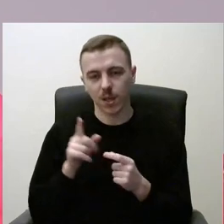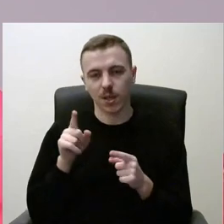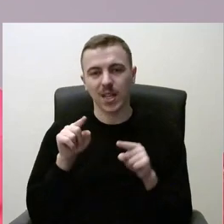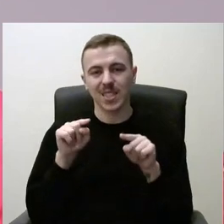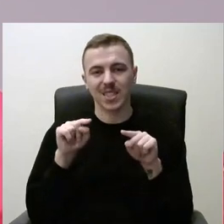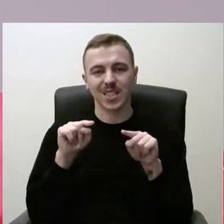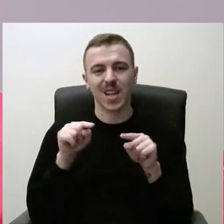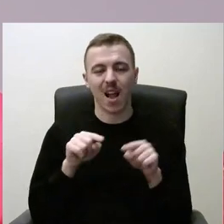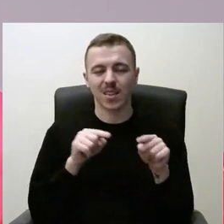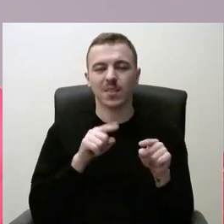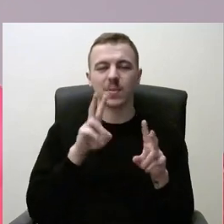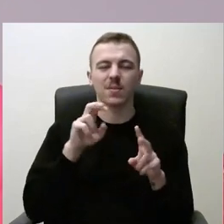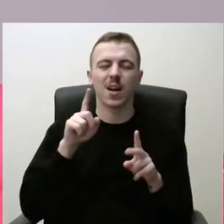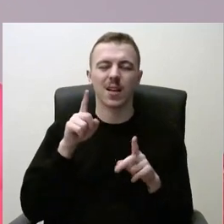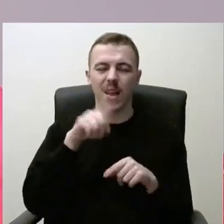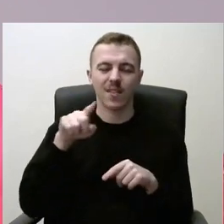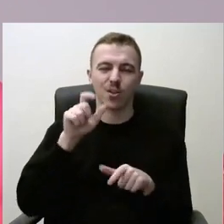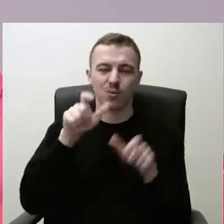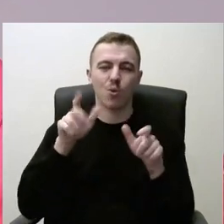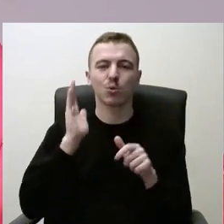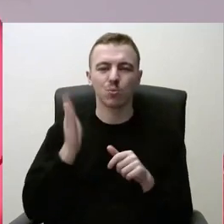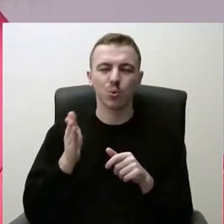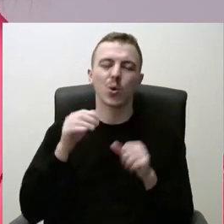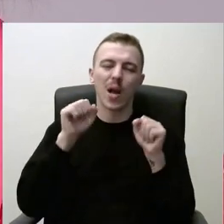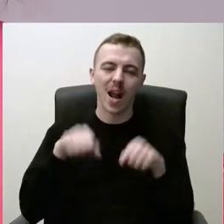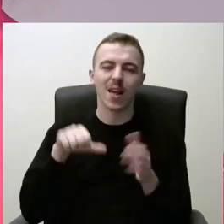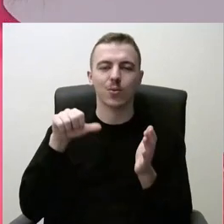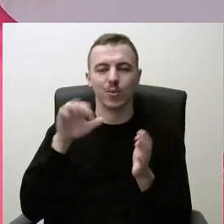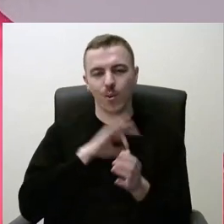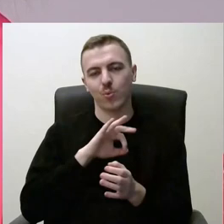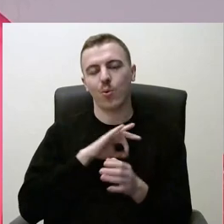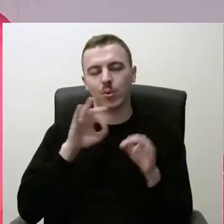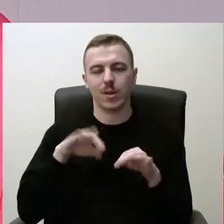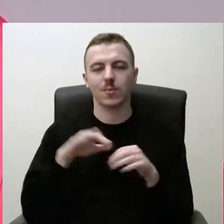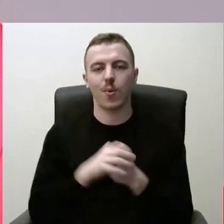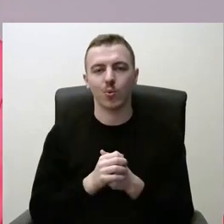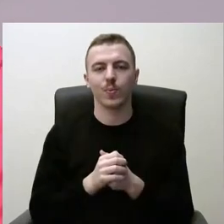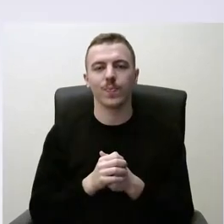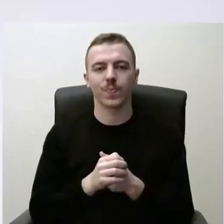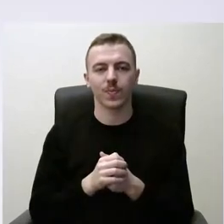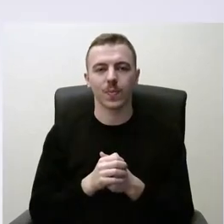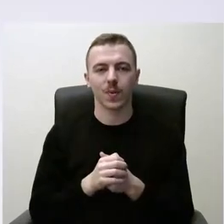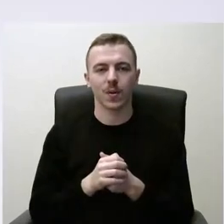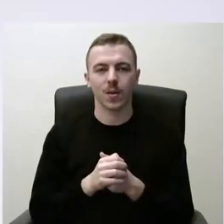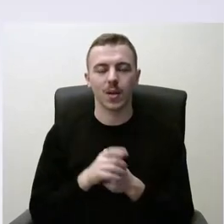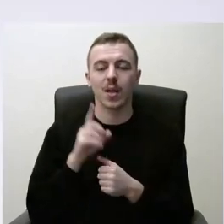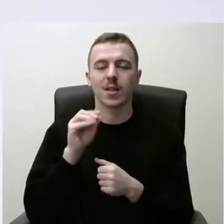kad kiekvienas žmogus galėtų naudoti tuo transporto. Dėkuoju, gerbiamą degutytę.